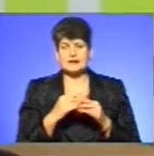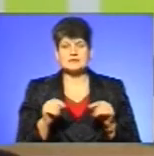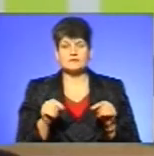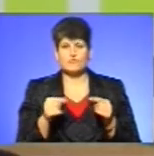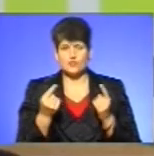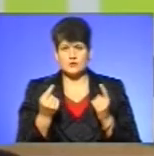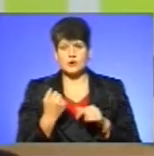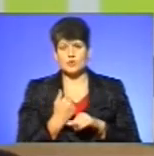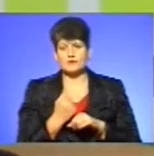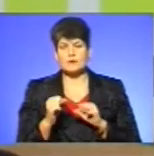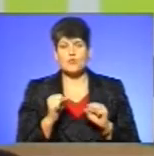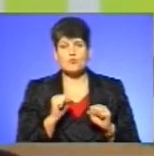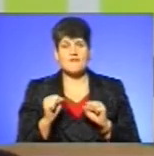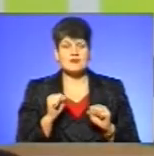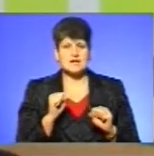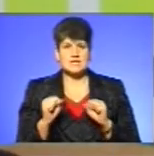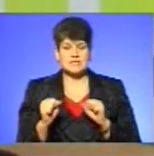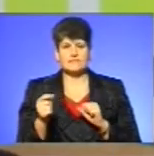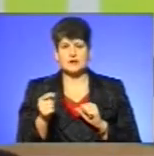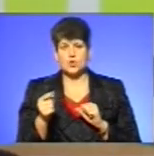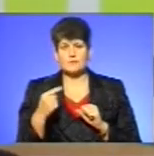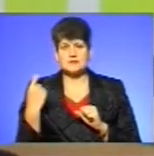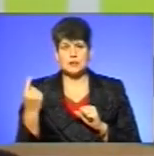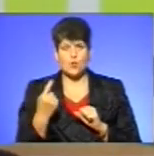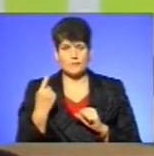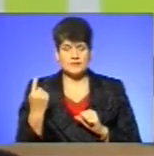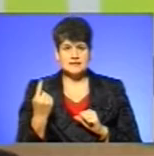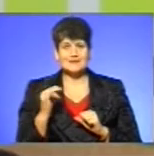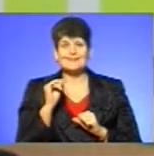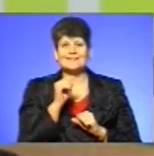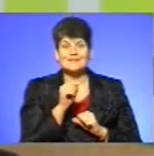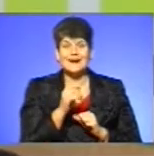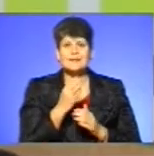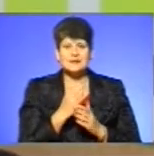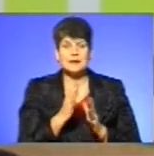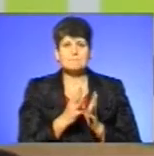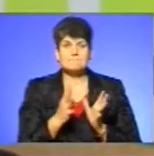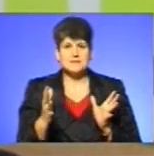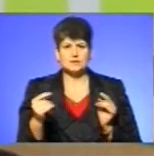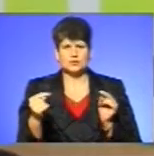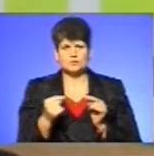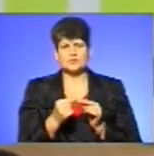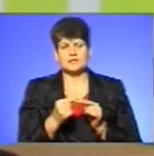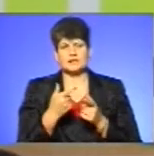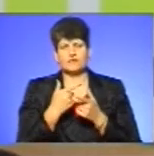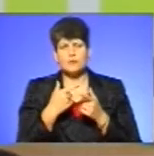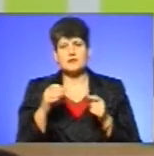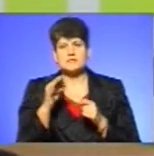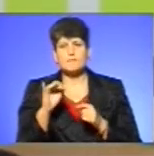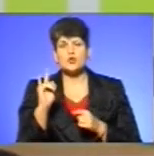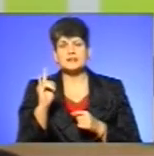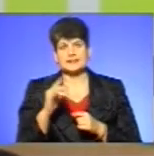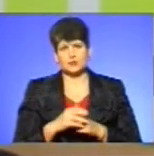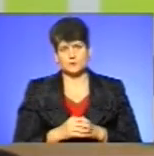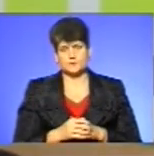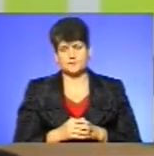головним управлінням в Тернопільській області. І там вже є більш конкретно розширена інформація про саму дитинку.